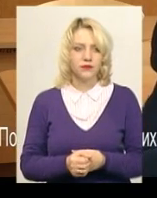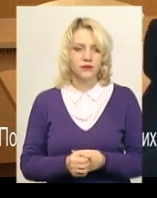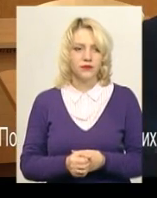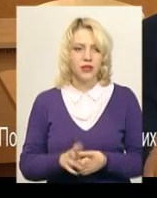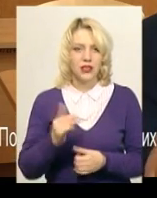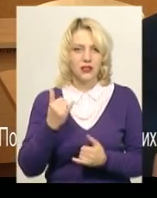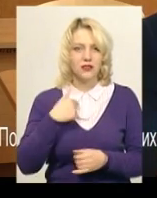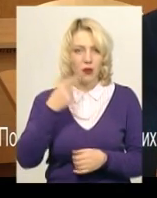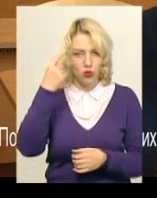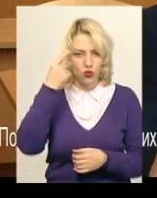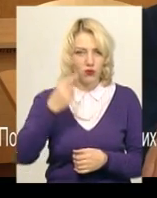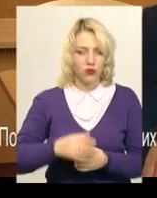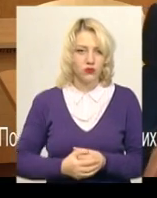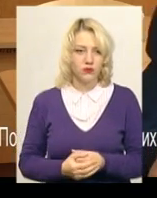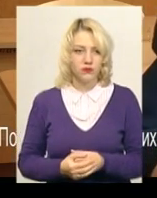подумаю.